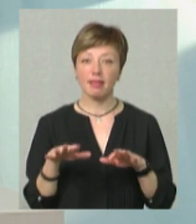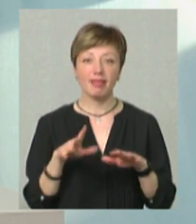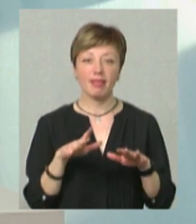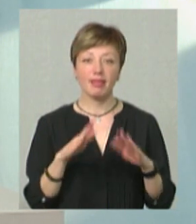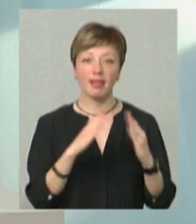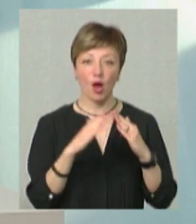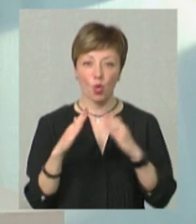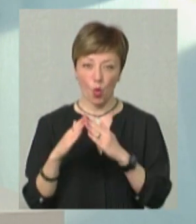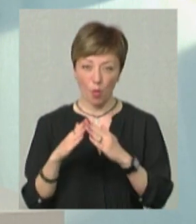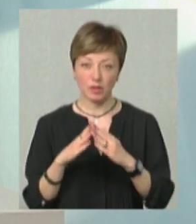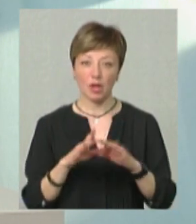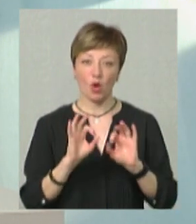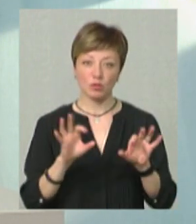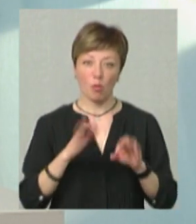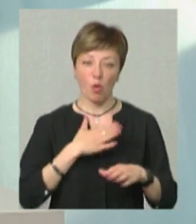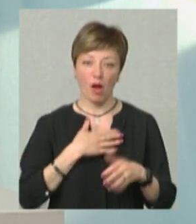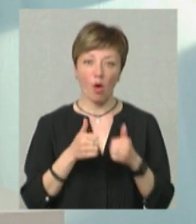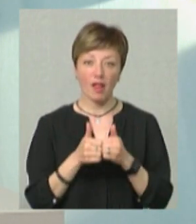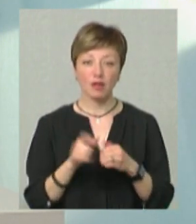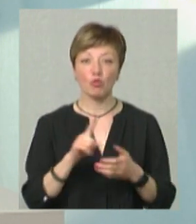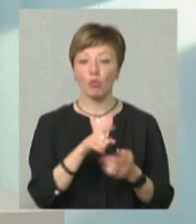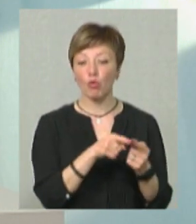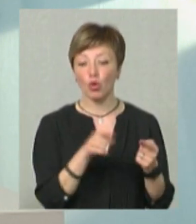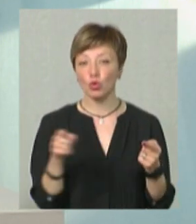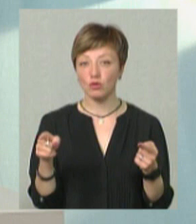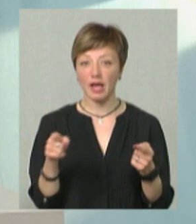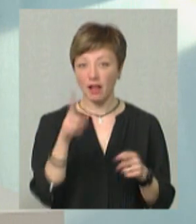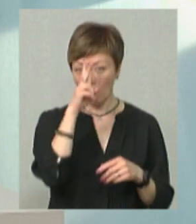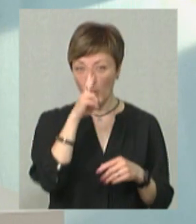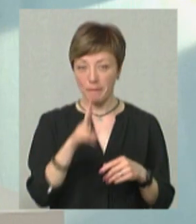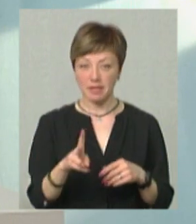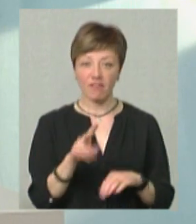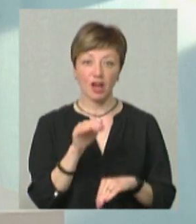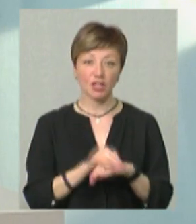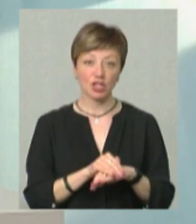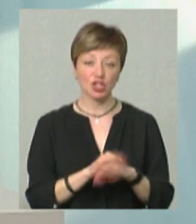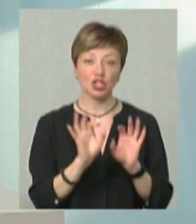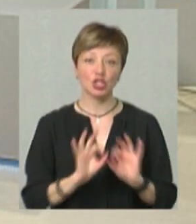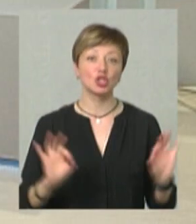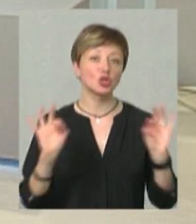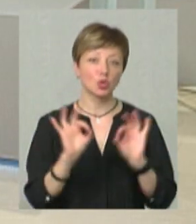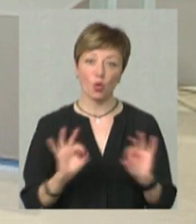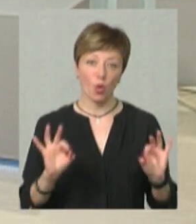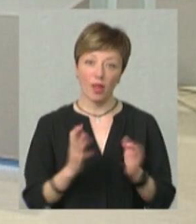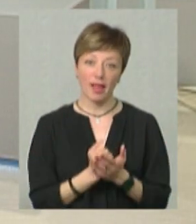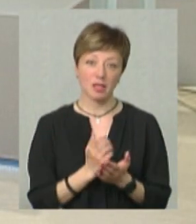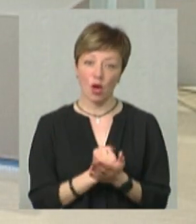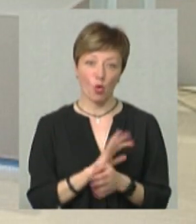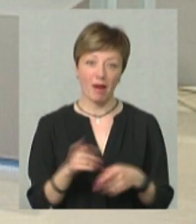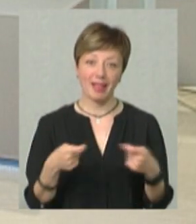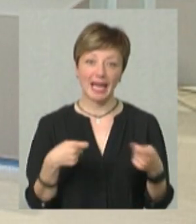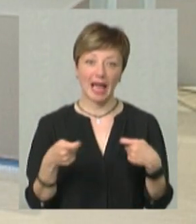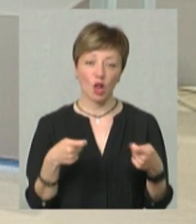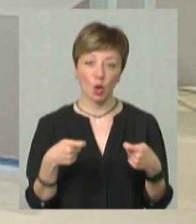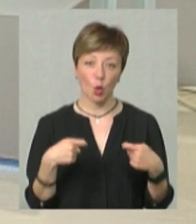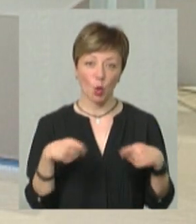Євген Анікін розповів моєї колезі, буквально днями, що впродовж двох місяців фактично нічого не заробляли ріалтори,